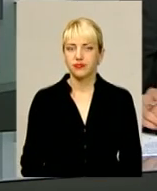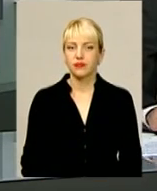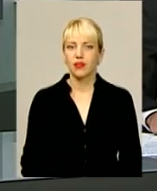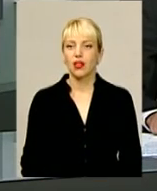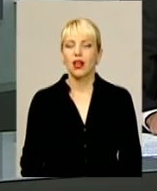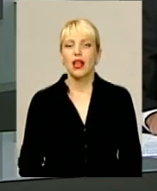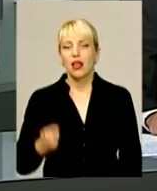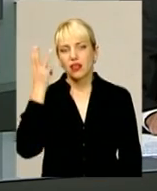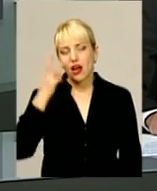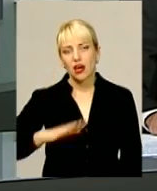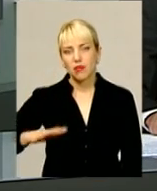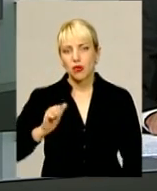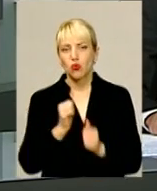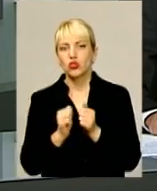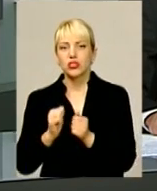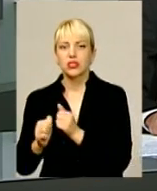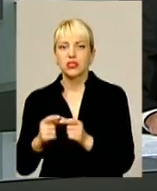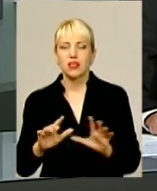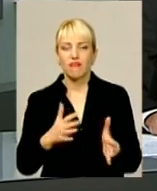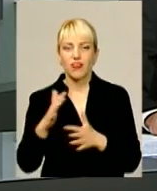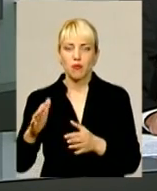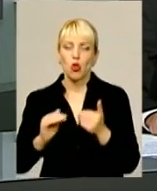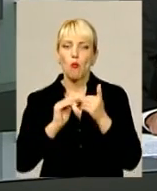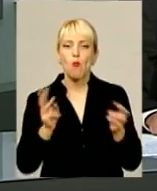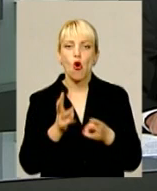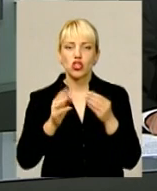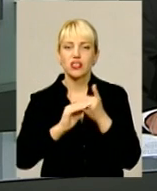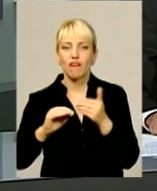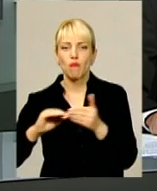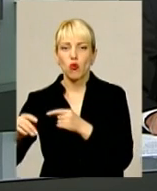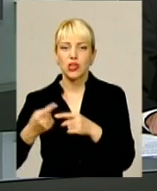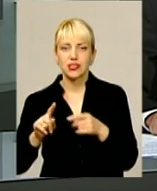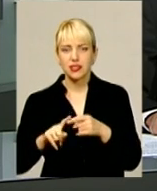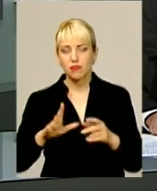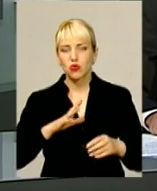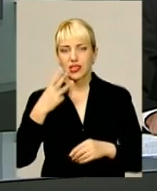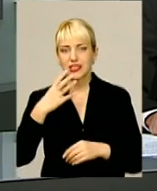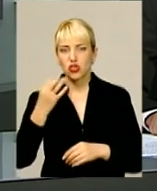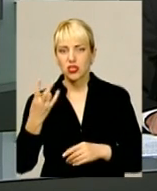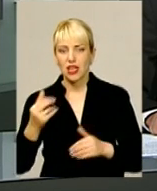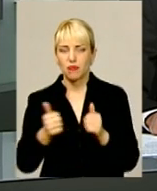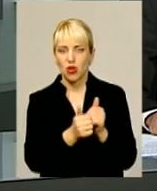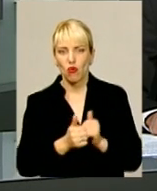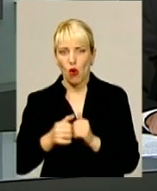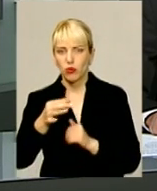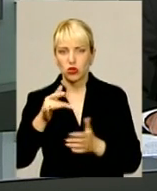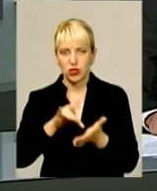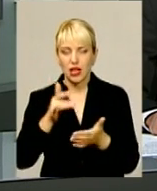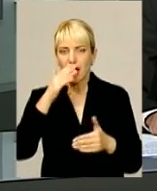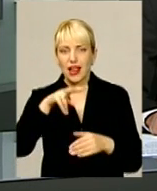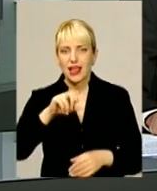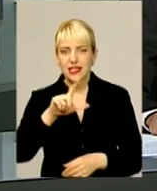А на Хмельниччині почастішали випадки пожеж у полі. Остання сталася 30 серпня на околиці обласного центру. Поблизу